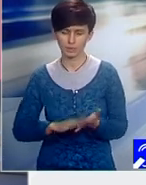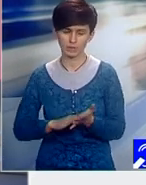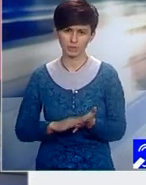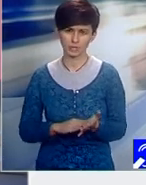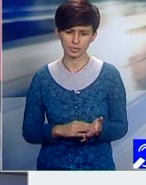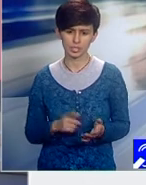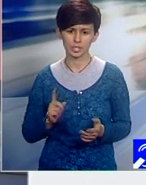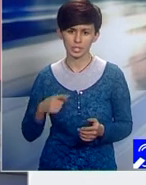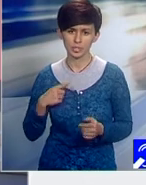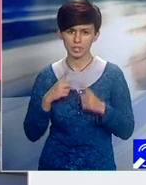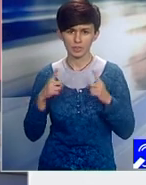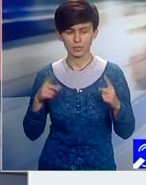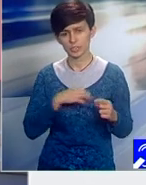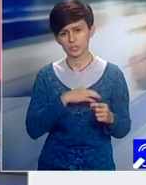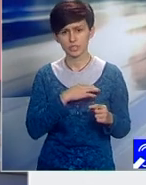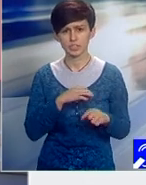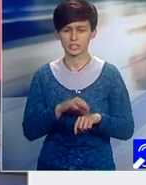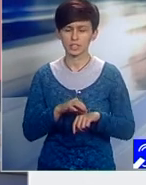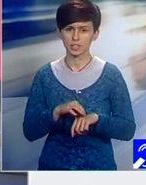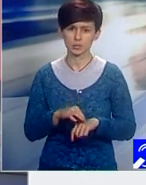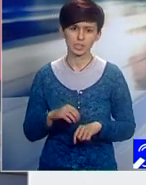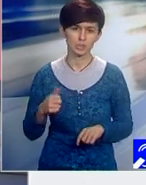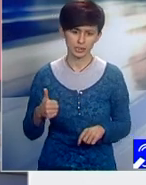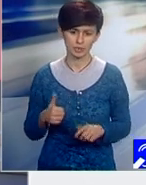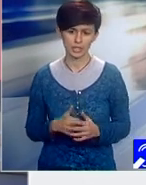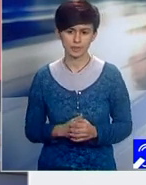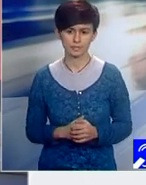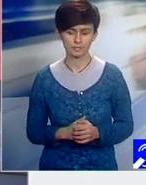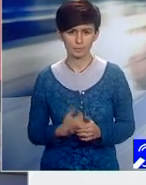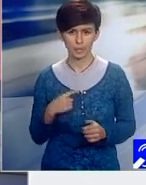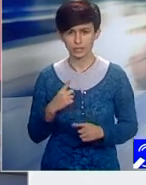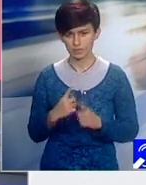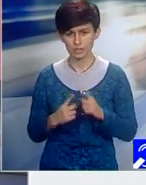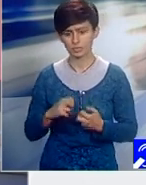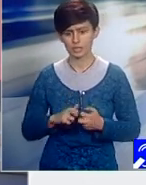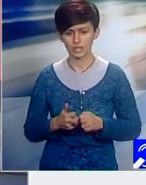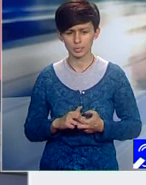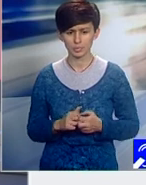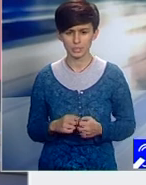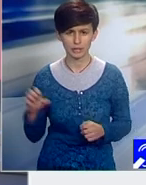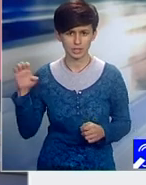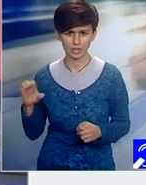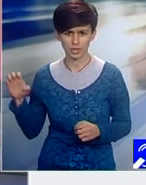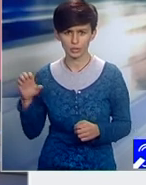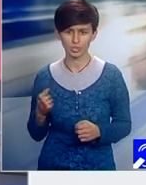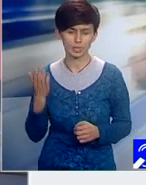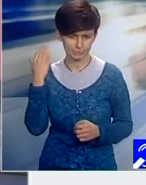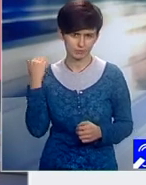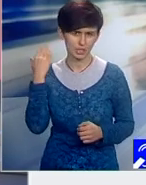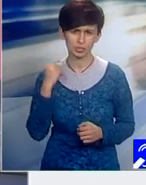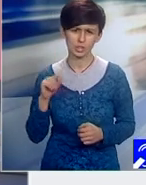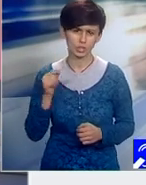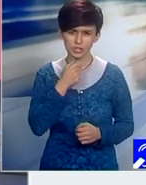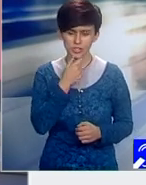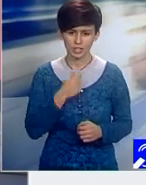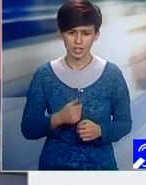că trebuie să fie cadru universitar, că trebuie să fie medic primar. sunt câteva probleme. În Europa, de mult, de vreo 20